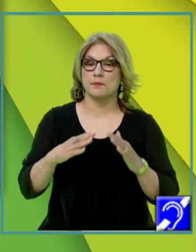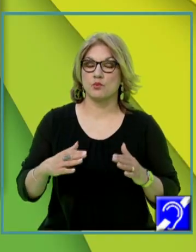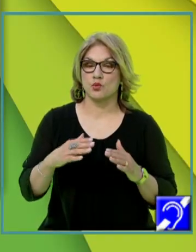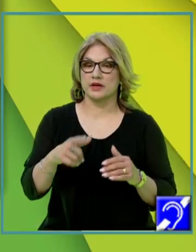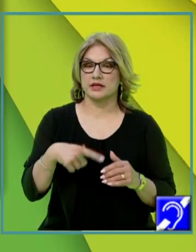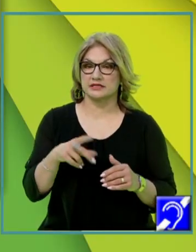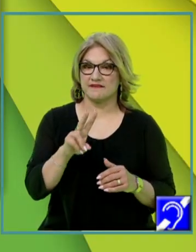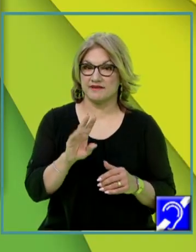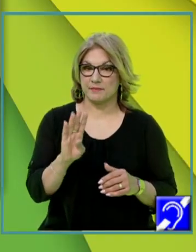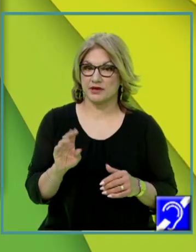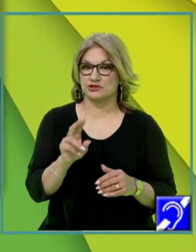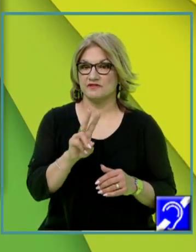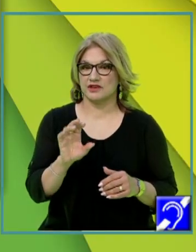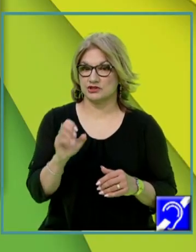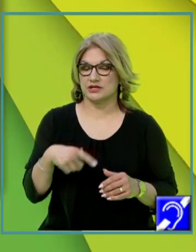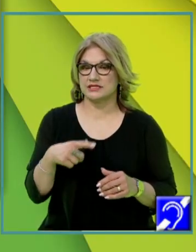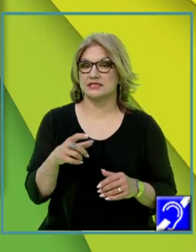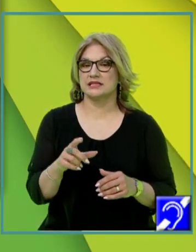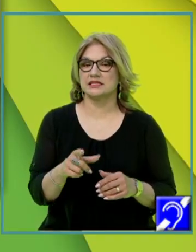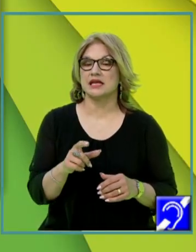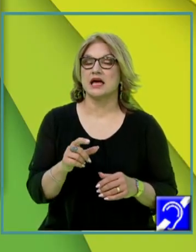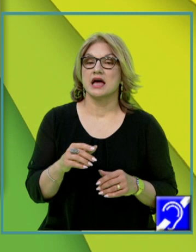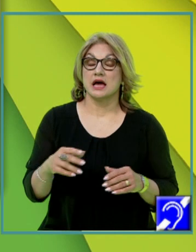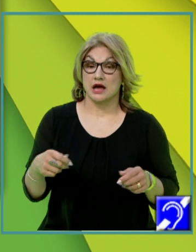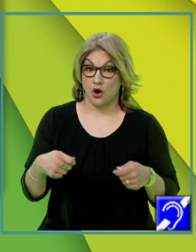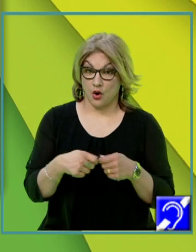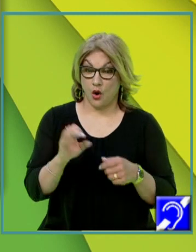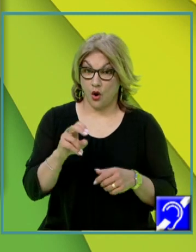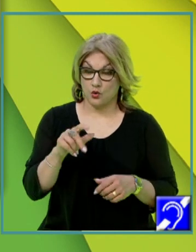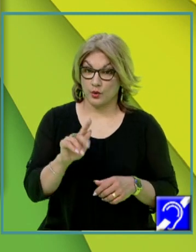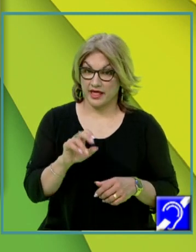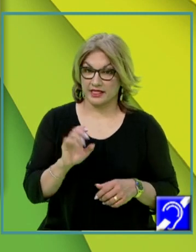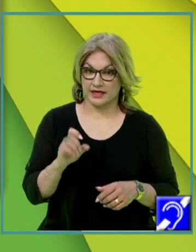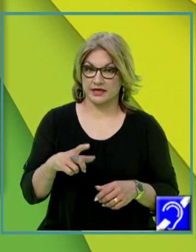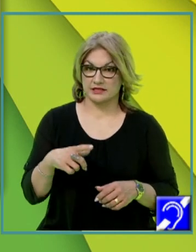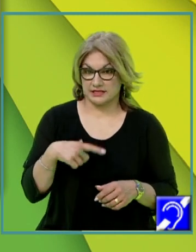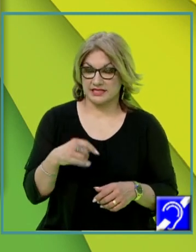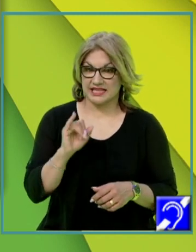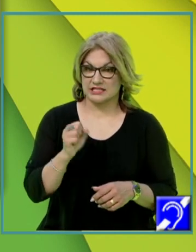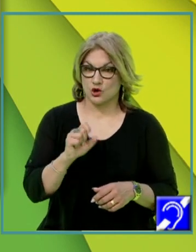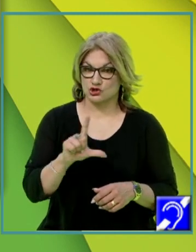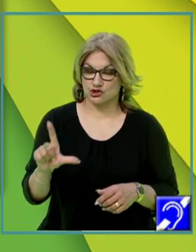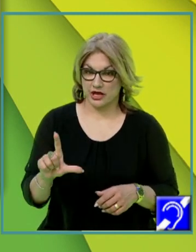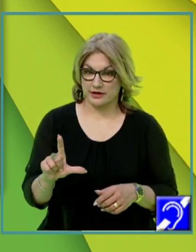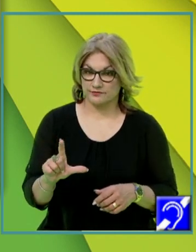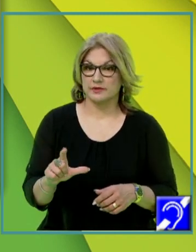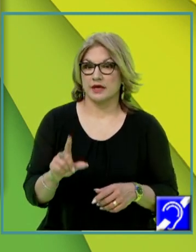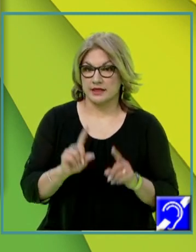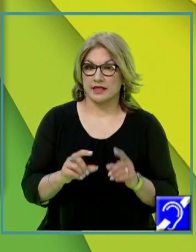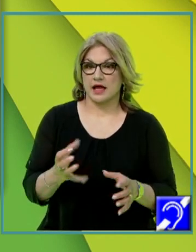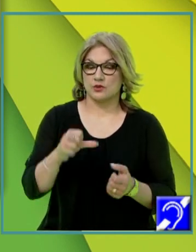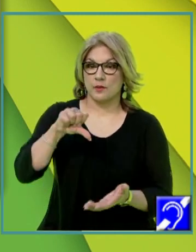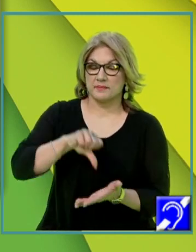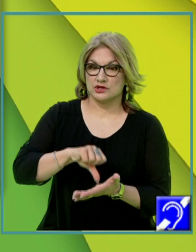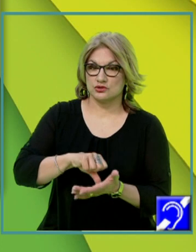că VB și VC sunt congruente. Deci, triunghiul este isoscel. Și atunci, dacă ducem înălțimea, luăm M, mijlocul lui BC, știm